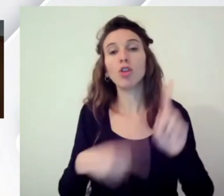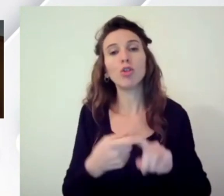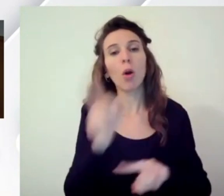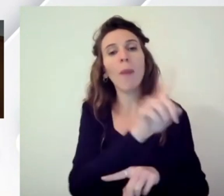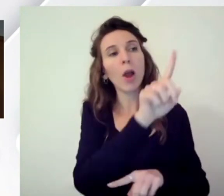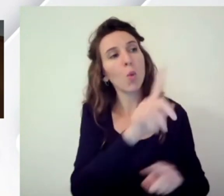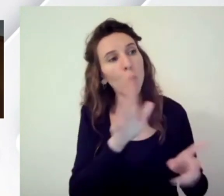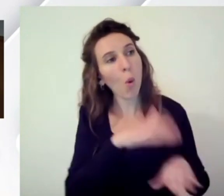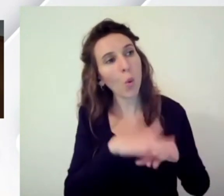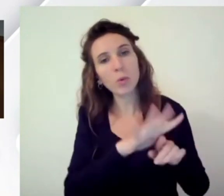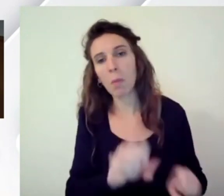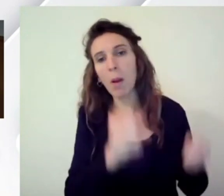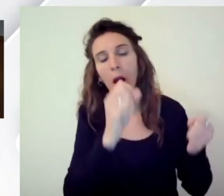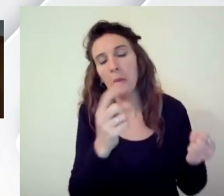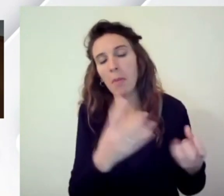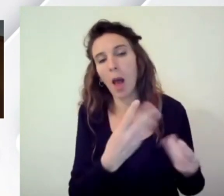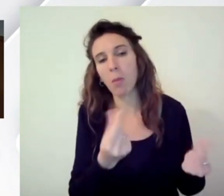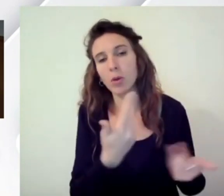a posto questo è veramente